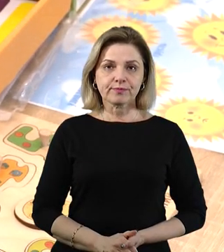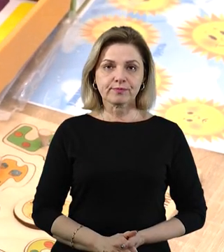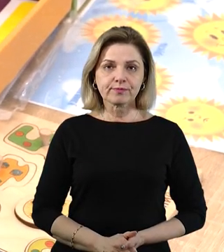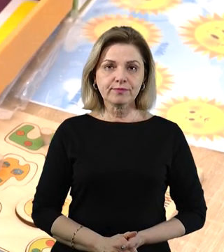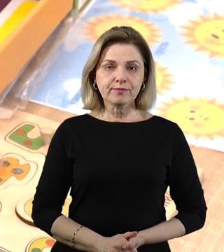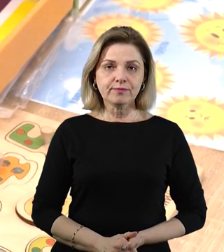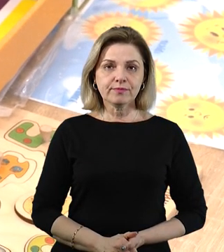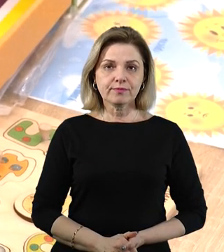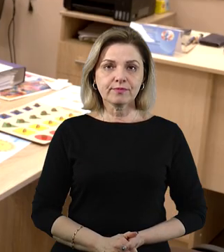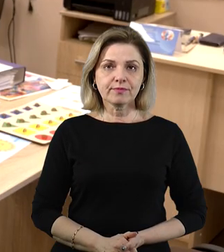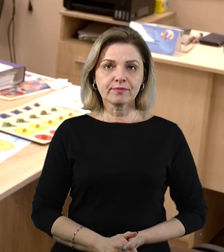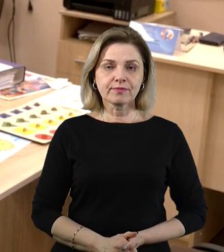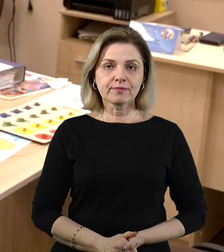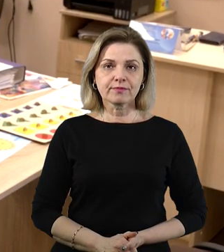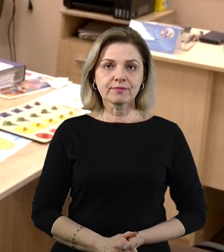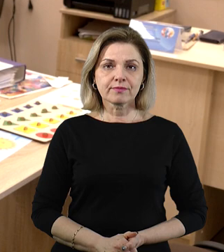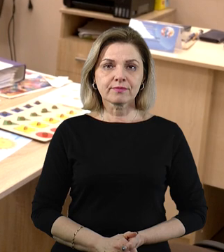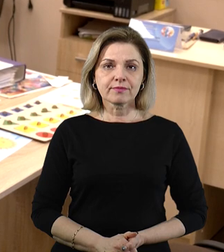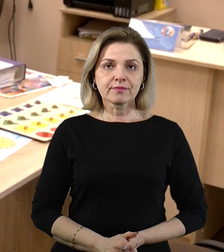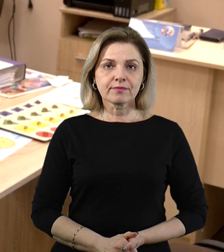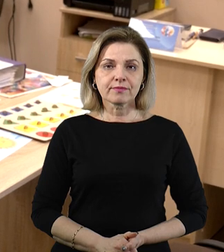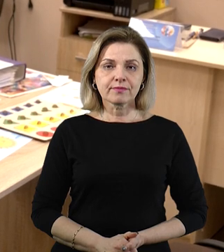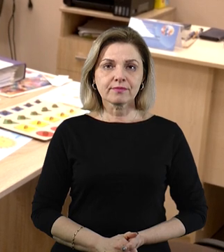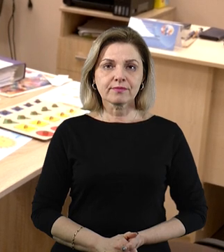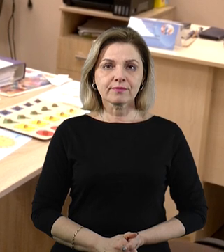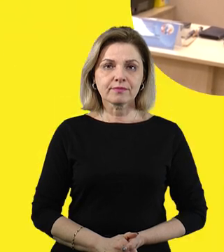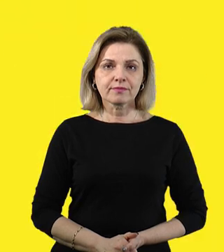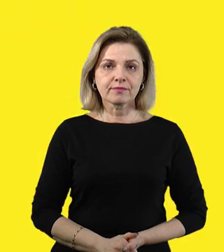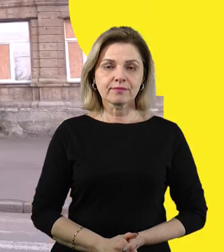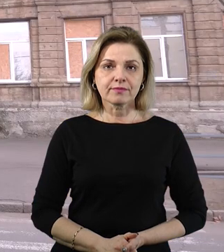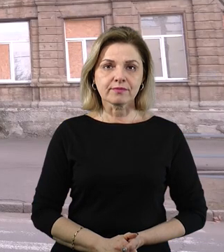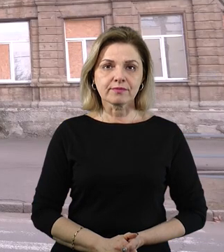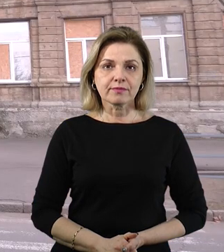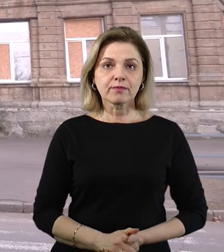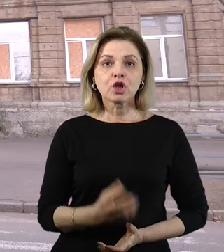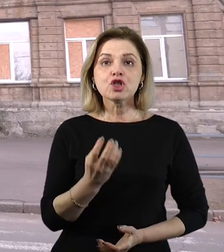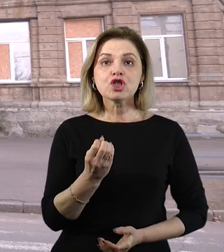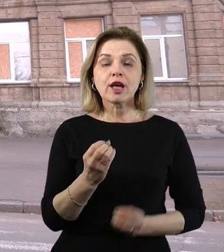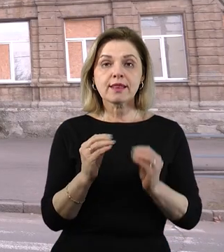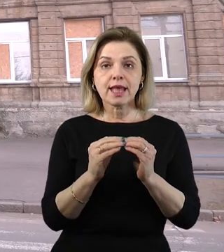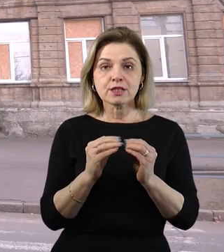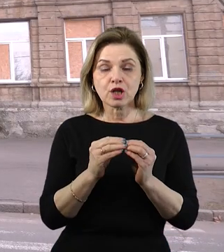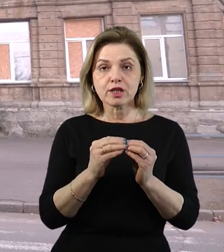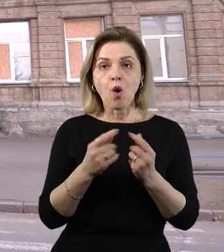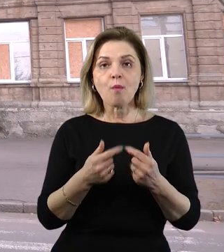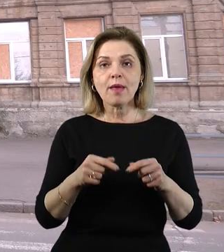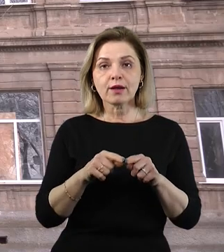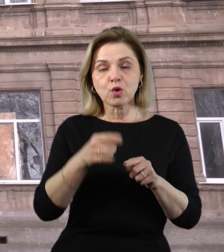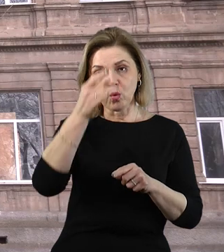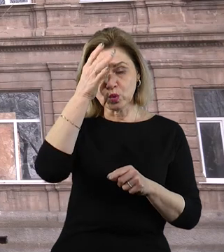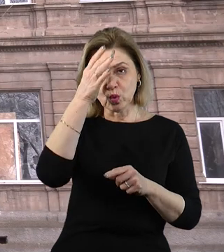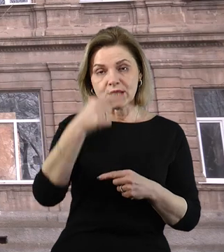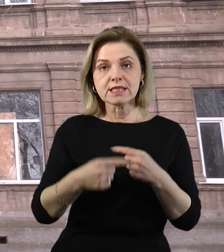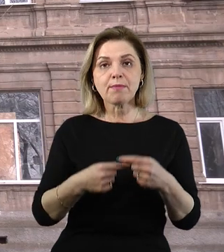Олена Земляна, Роман Волинський – Суспільне новини Миколаїв. Ще 10 об'єктів культурної спадщини